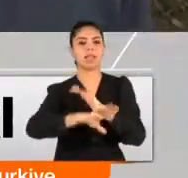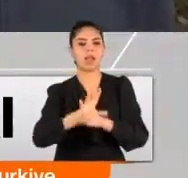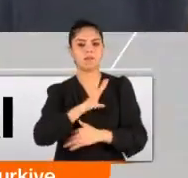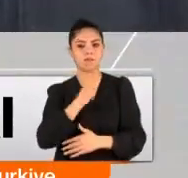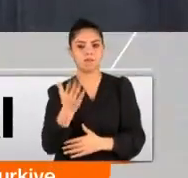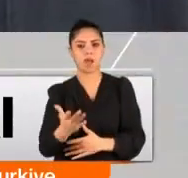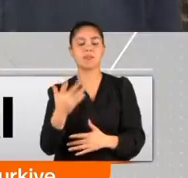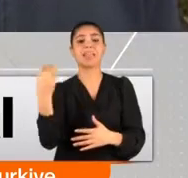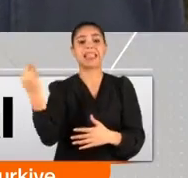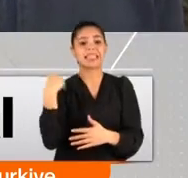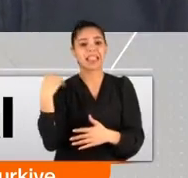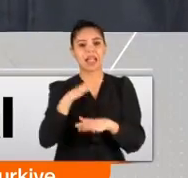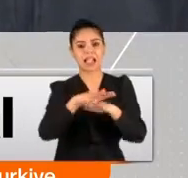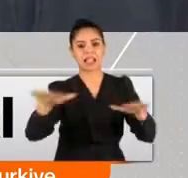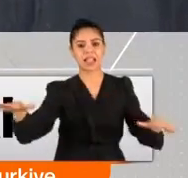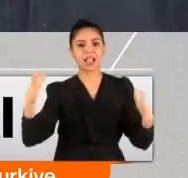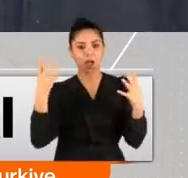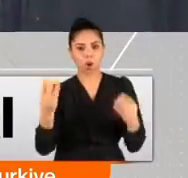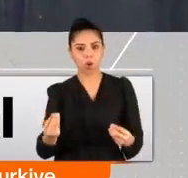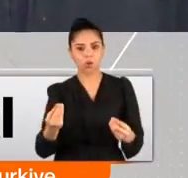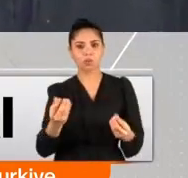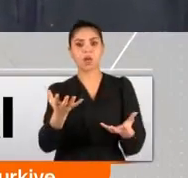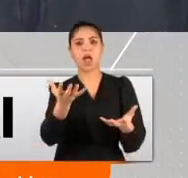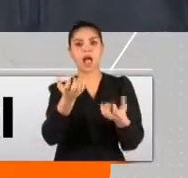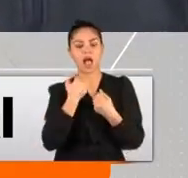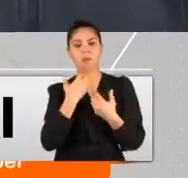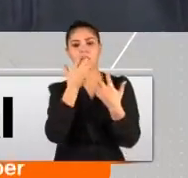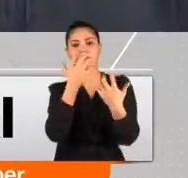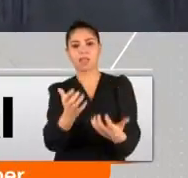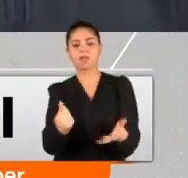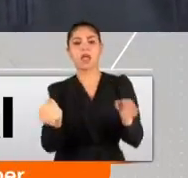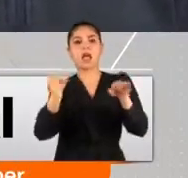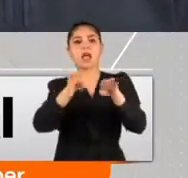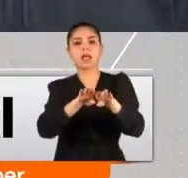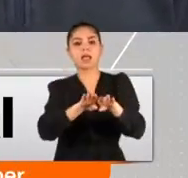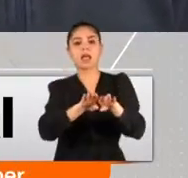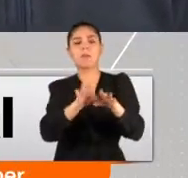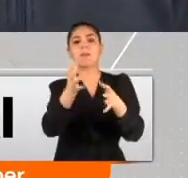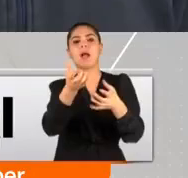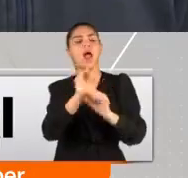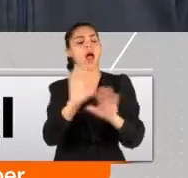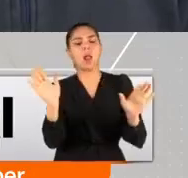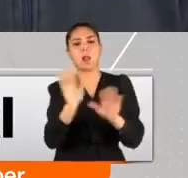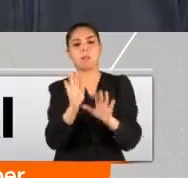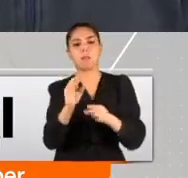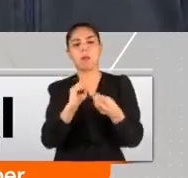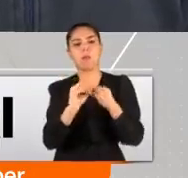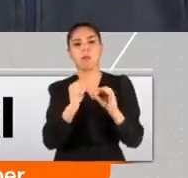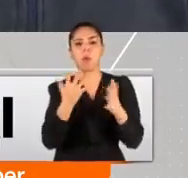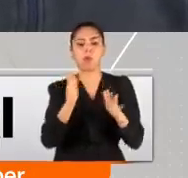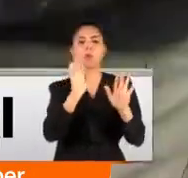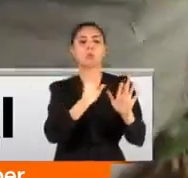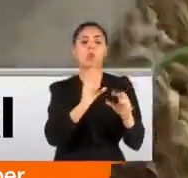var. Taze tezgah dökülmüş olursa almalarını tavsiye ederim. Yoksa kapalı ambalajda biraz sıkıntı olabiliyor. Fazla